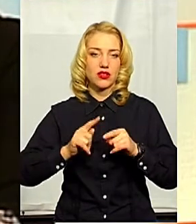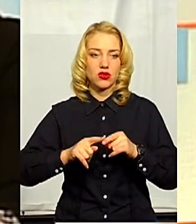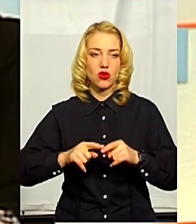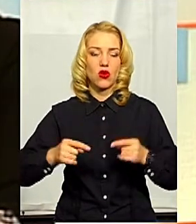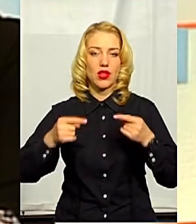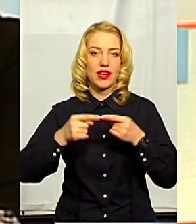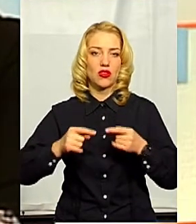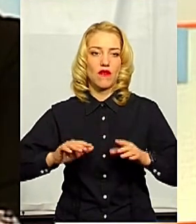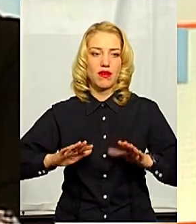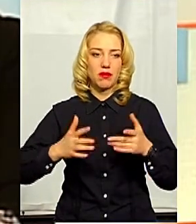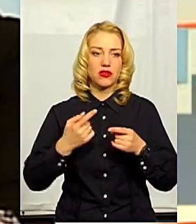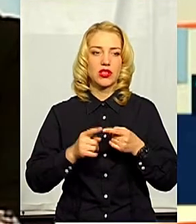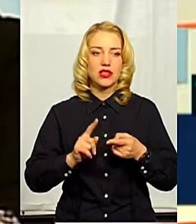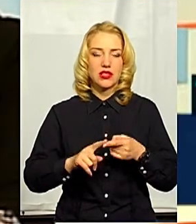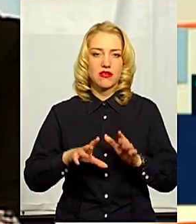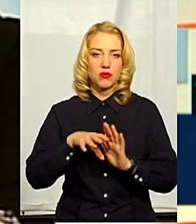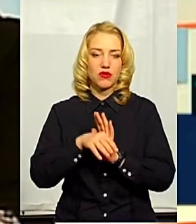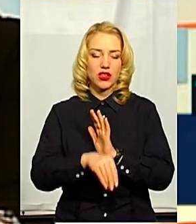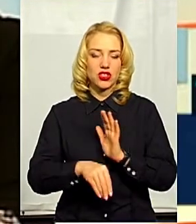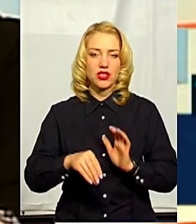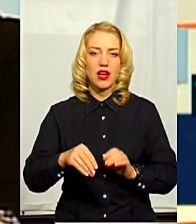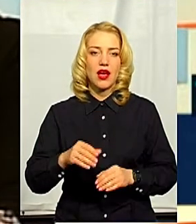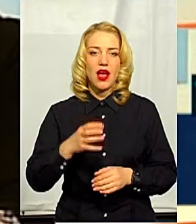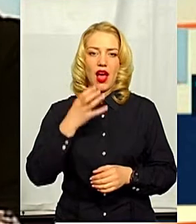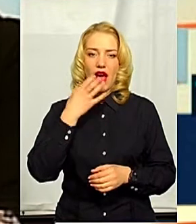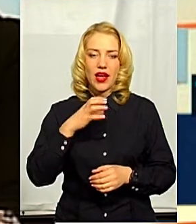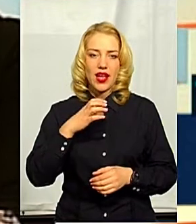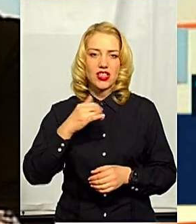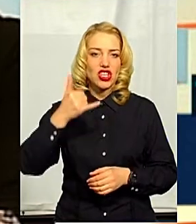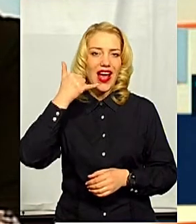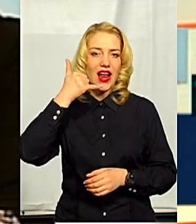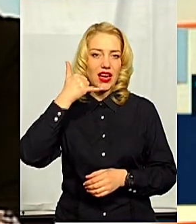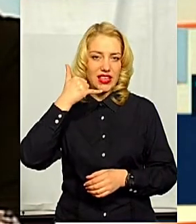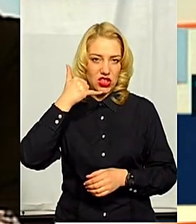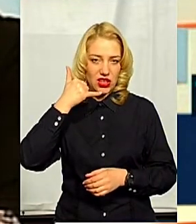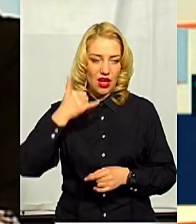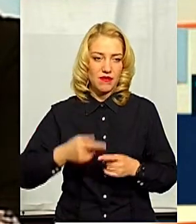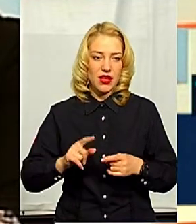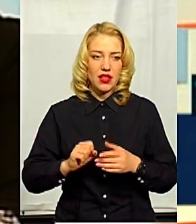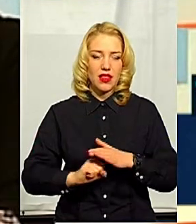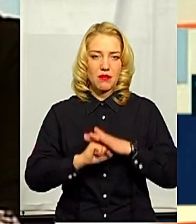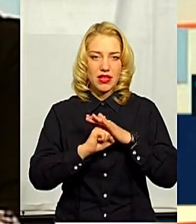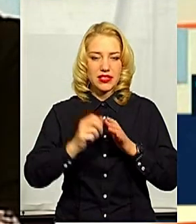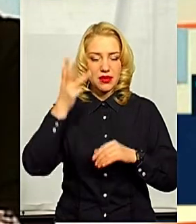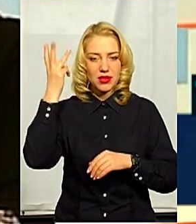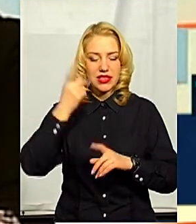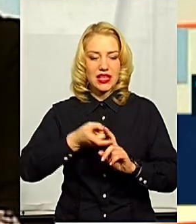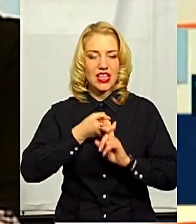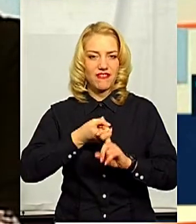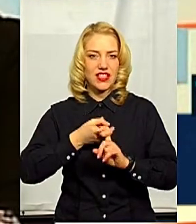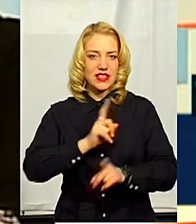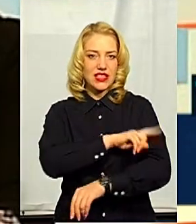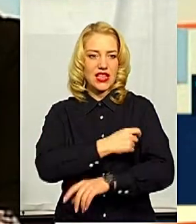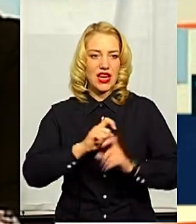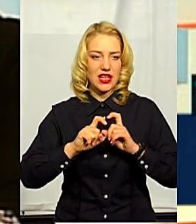випадку, це запровадження гарячої лінії на базі Хмельницької інфекційної лікарні, куди